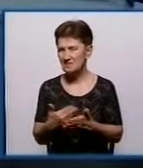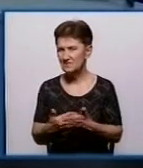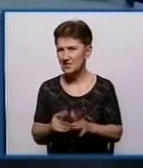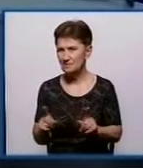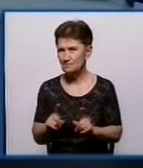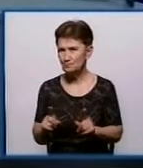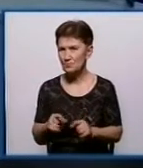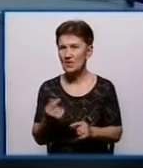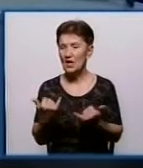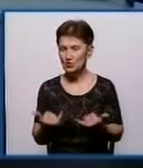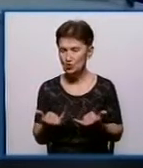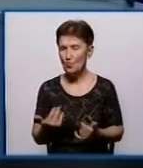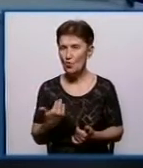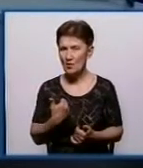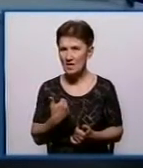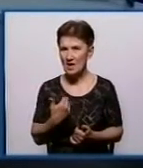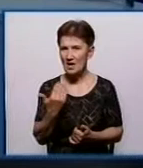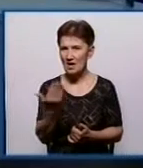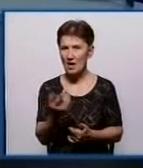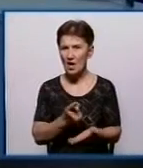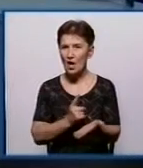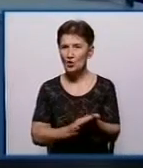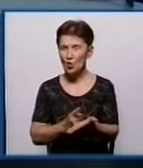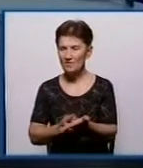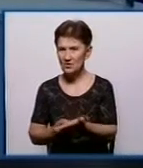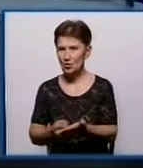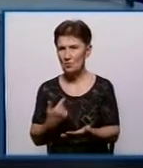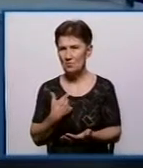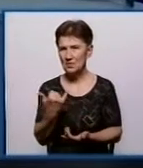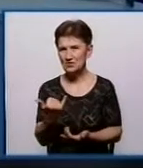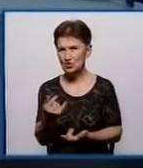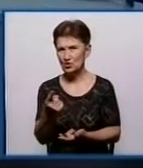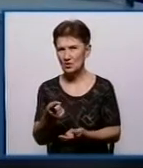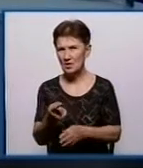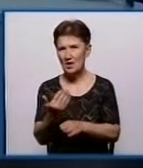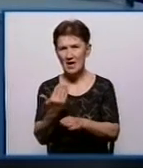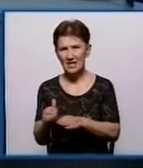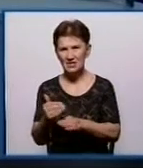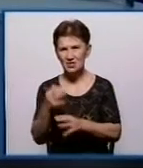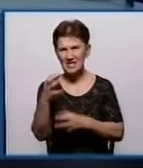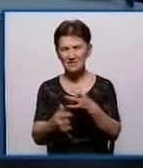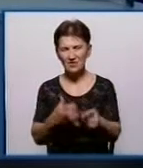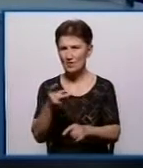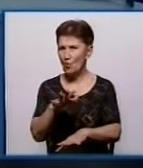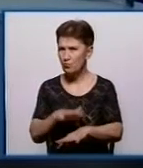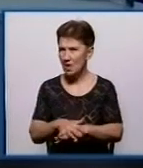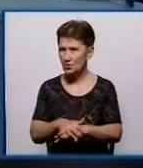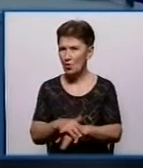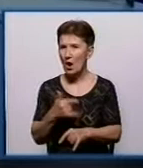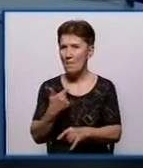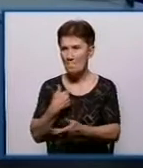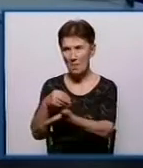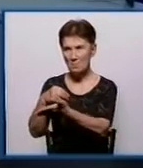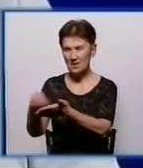тепер доведу, чому приросла амортизація. Ми зараз йдемо учасниками кредиту Світлового банку. І ми придбали вже